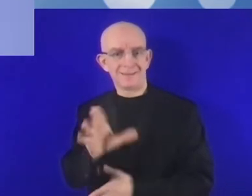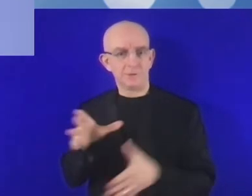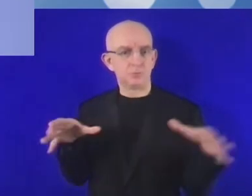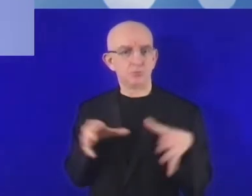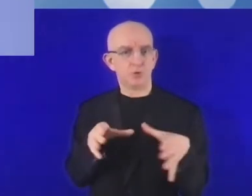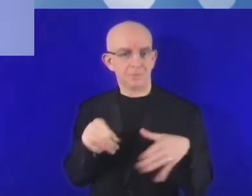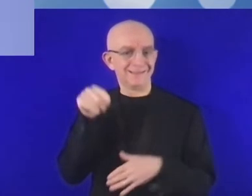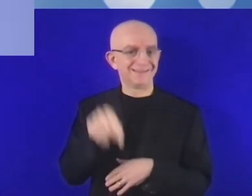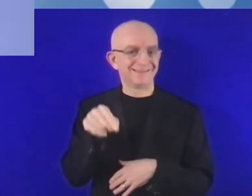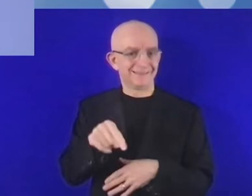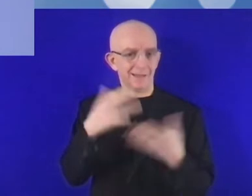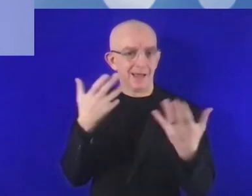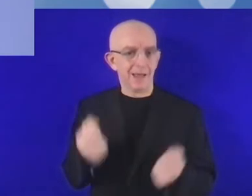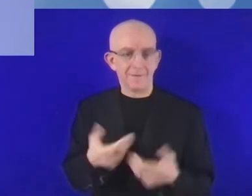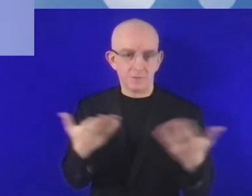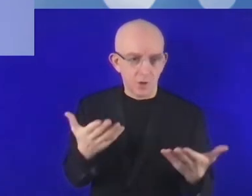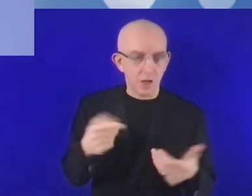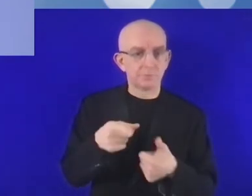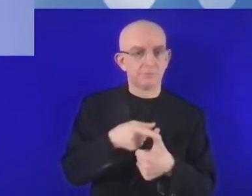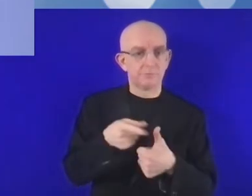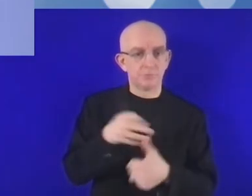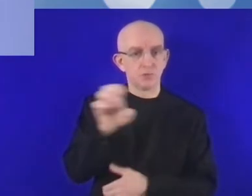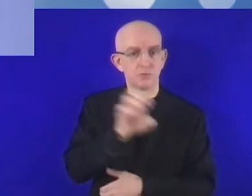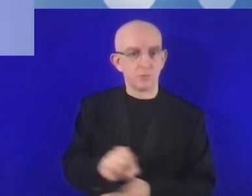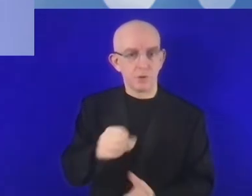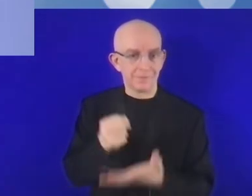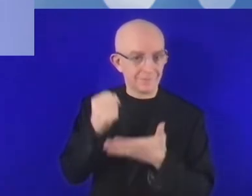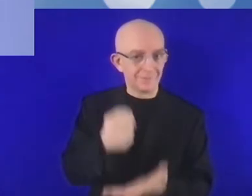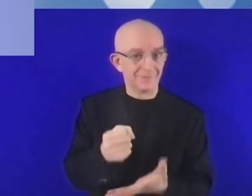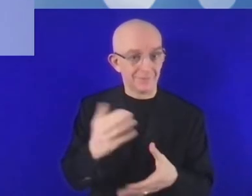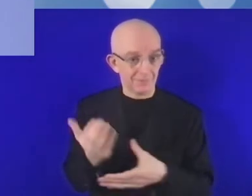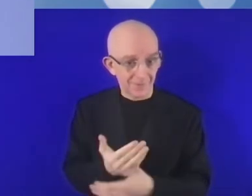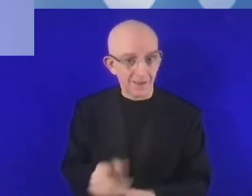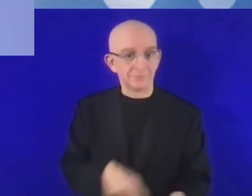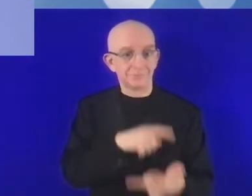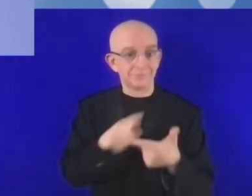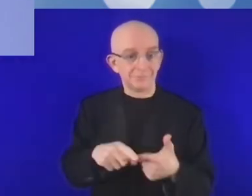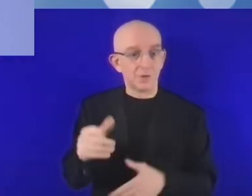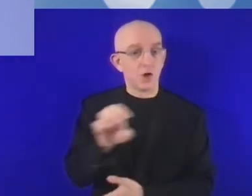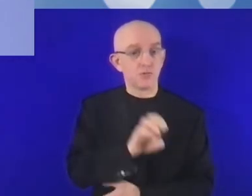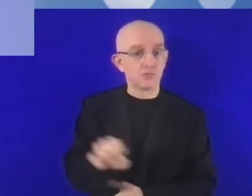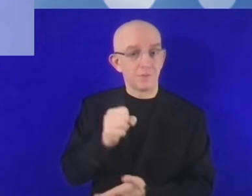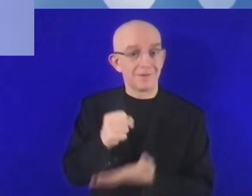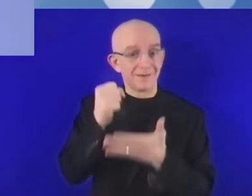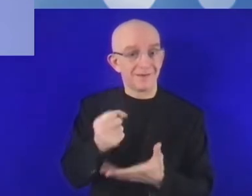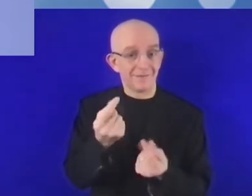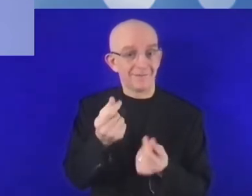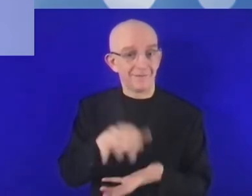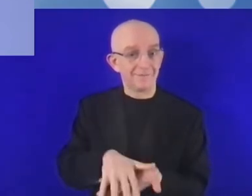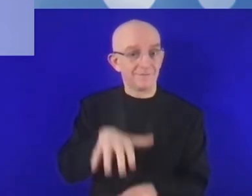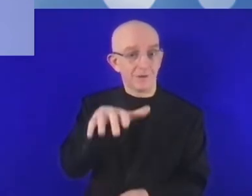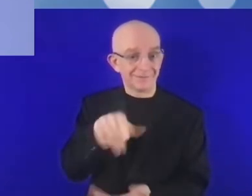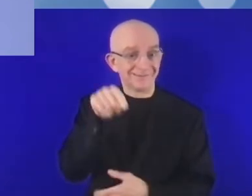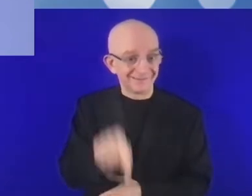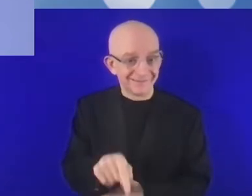największą wielostronną organizacją finansową. I jesteśmy